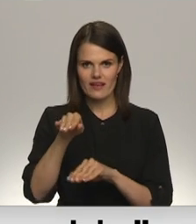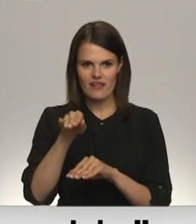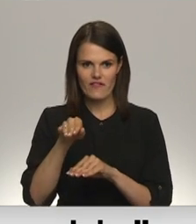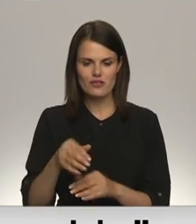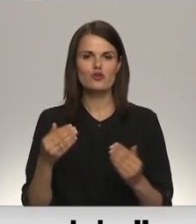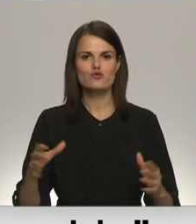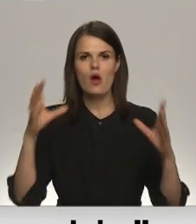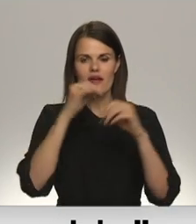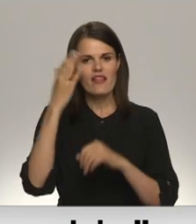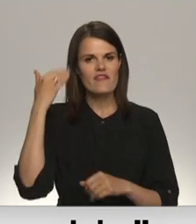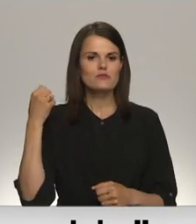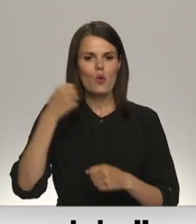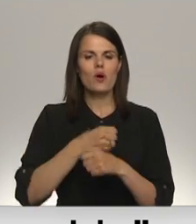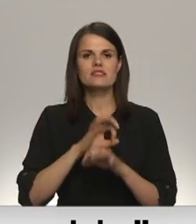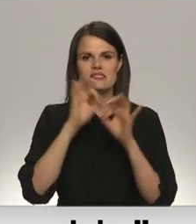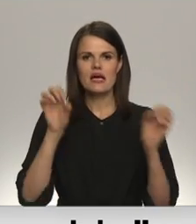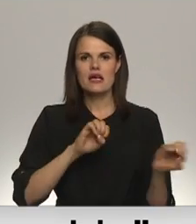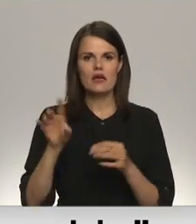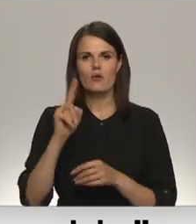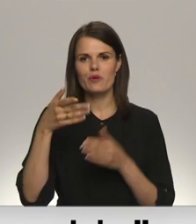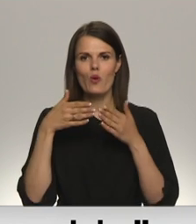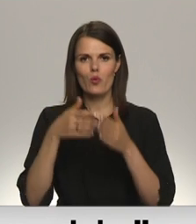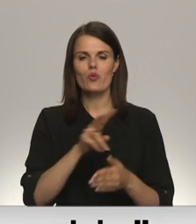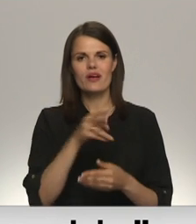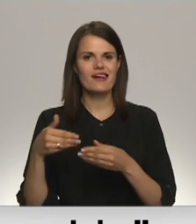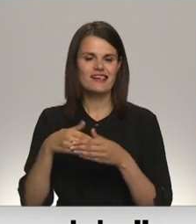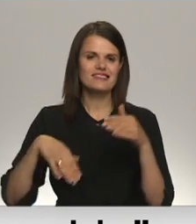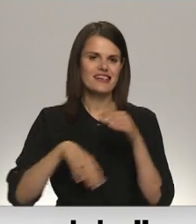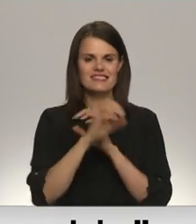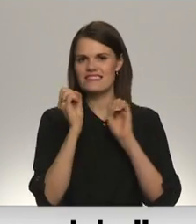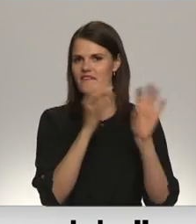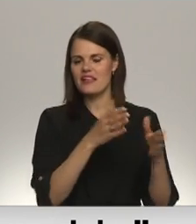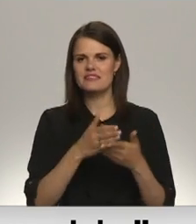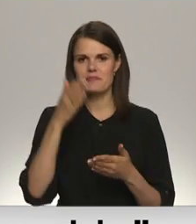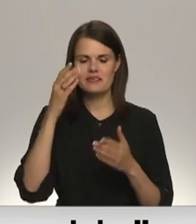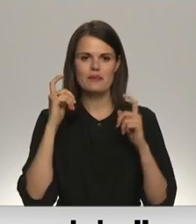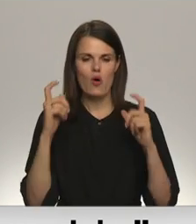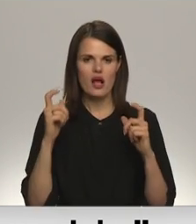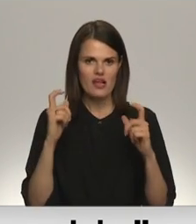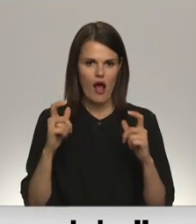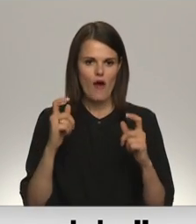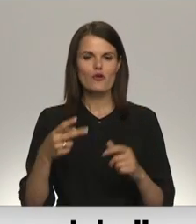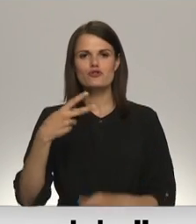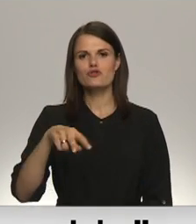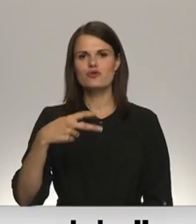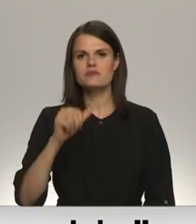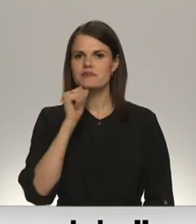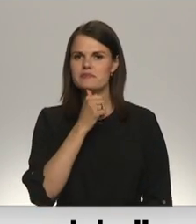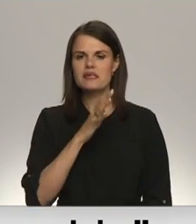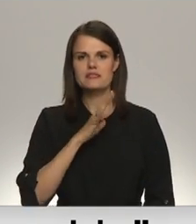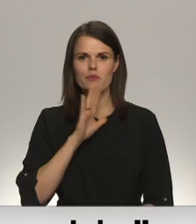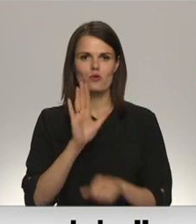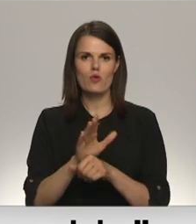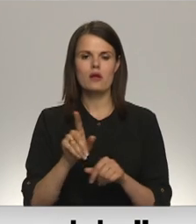Šonakt Ventspils ostā sāka kraut pirmo kuģi, kas izvedīs bīstamo kraunu uzņēmumā Venta amoniāks. 20. maizs bija